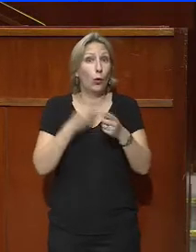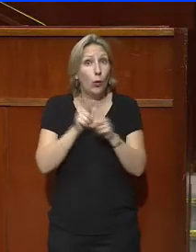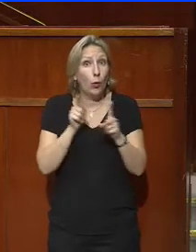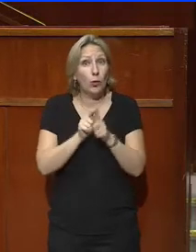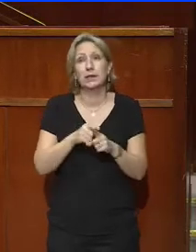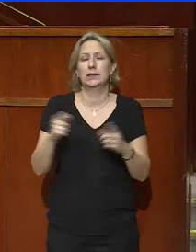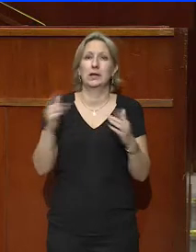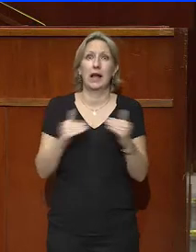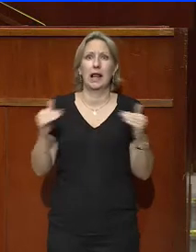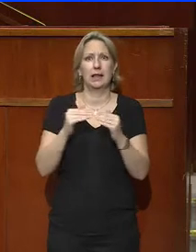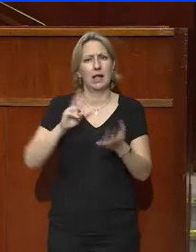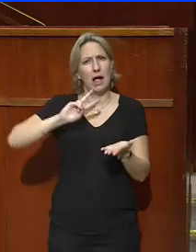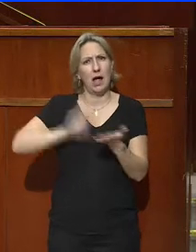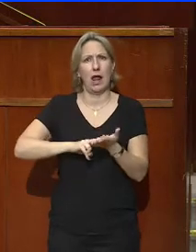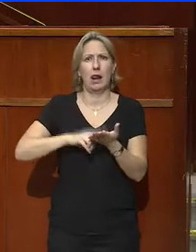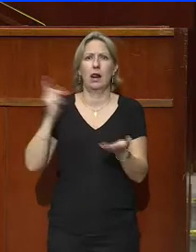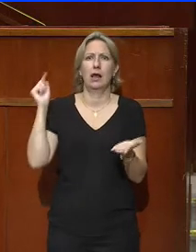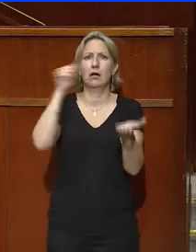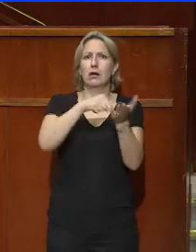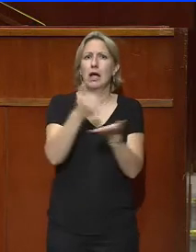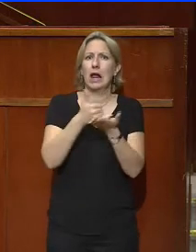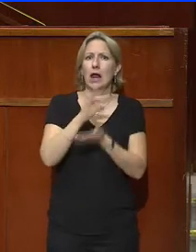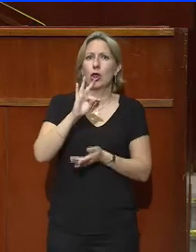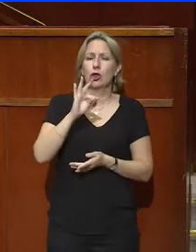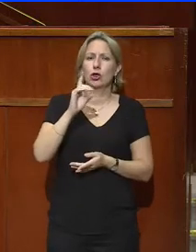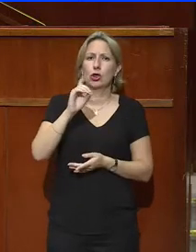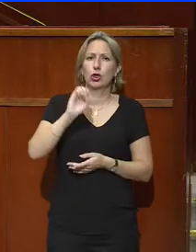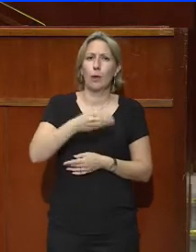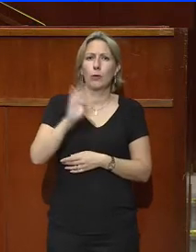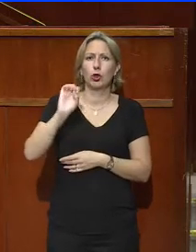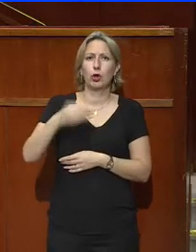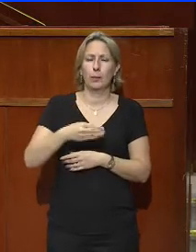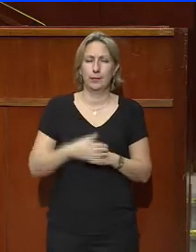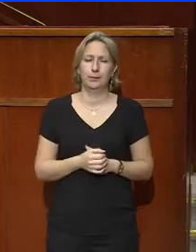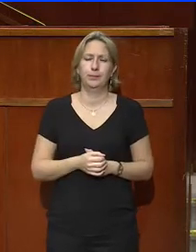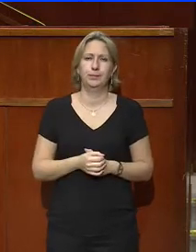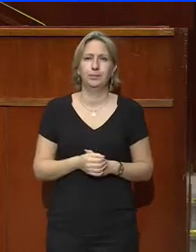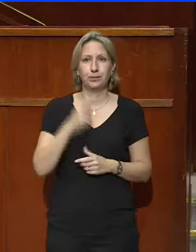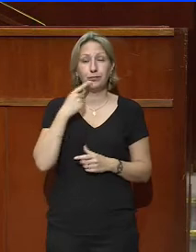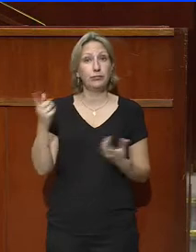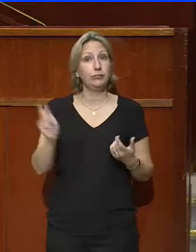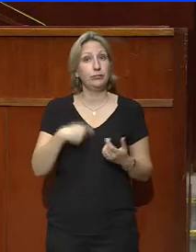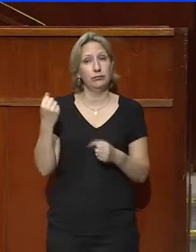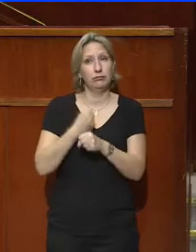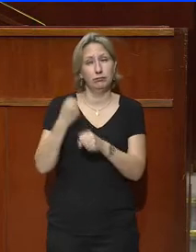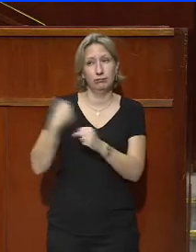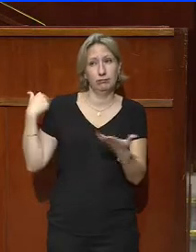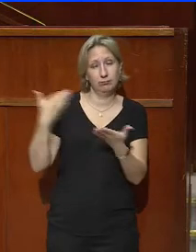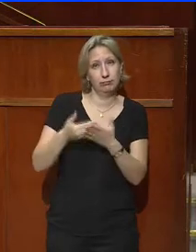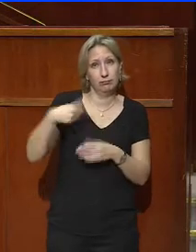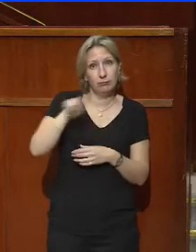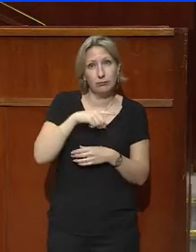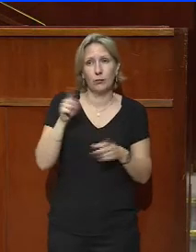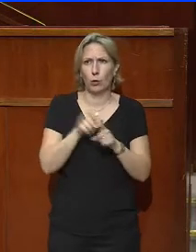'égalité réelle en Outre-mer. Ces travaux légitimes, s'il en était besoin, la participation